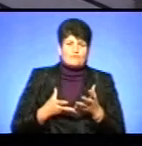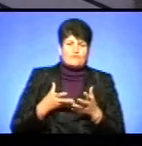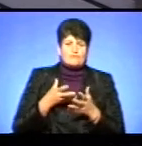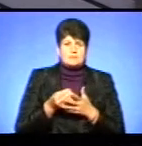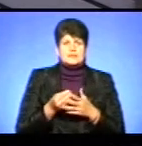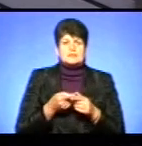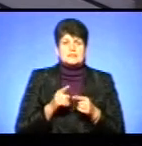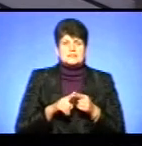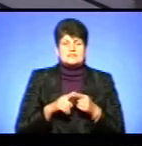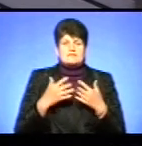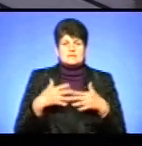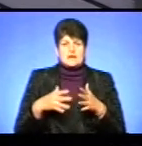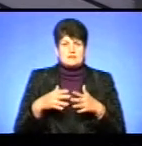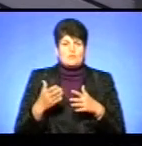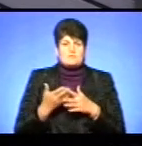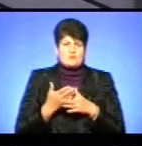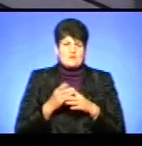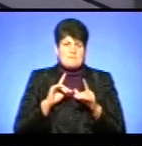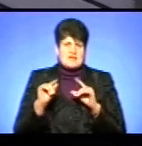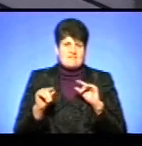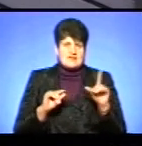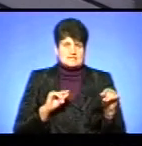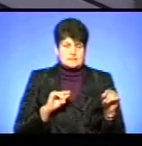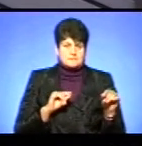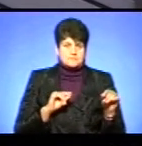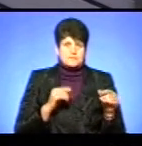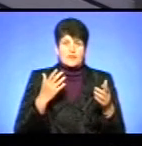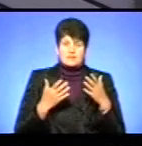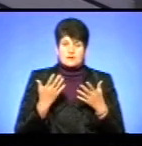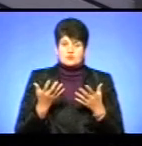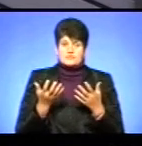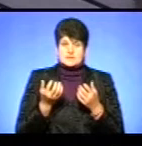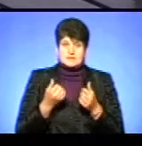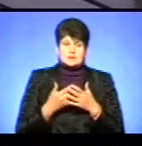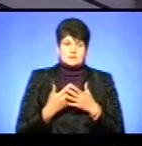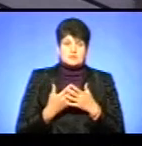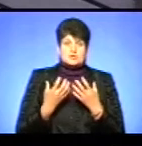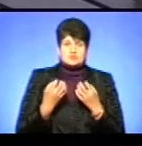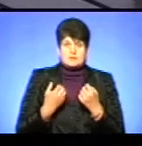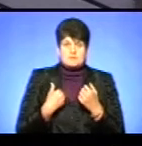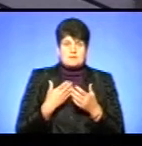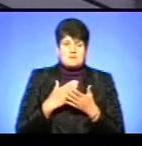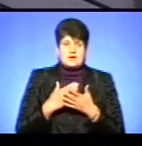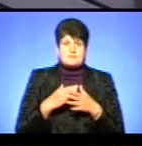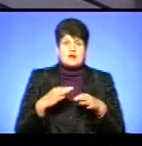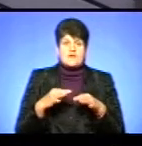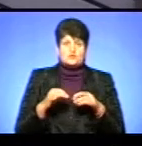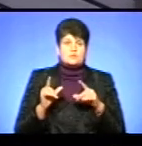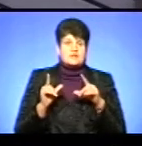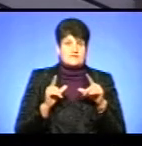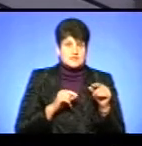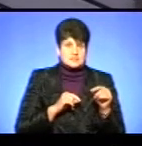оцих втрат по пільгових перевезеннях. Але, якщо взяти ще, ми сьогодні маємо автоперевізників,